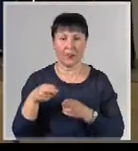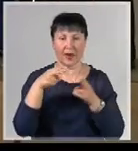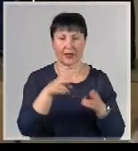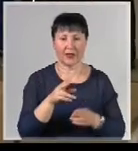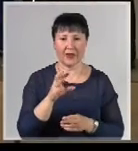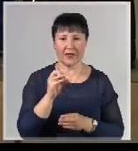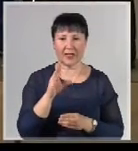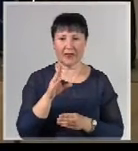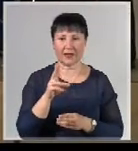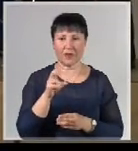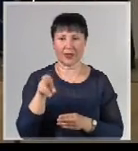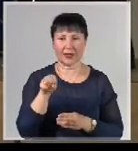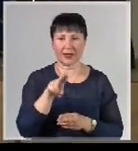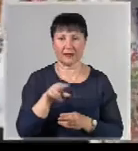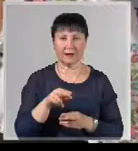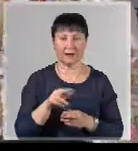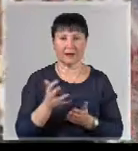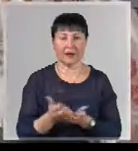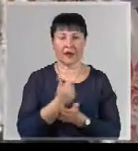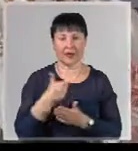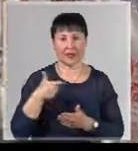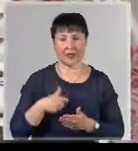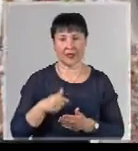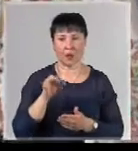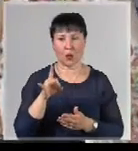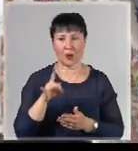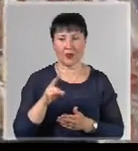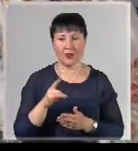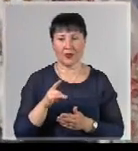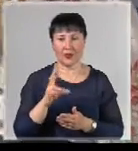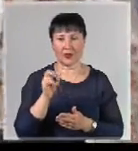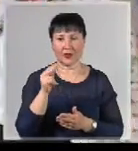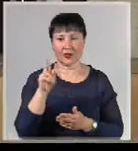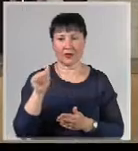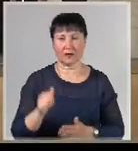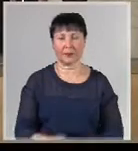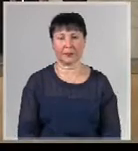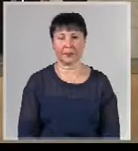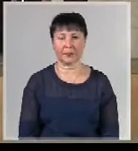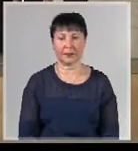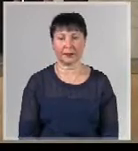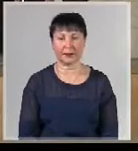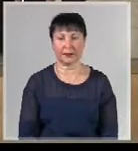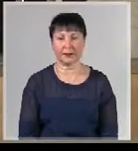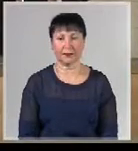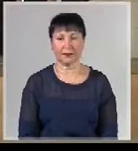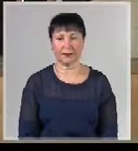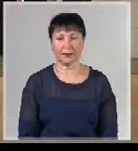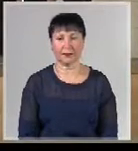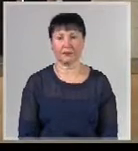Посад на всероссийский этап конкурса выиграл краснодарский хор «Казачка». Антон Балзовский, Валентина Щербакова, Алексей Попов, телекомпания «Краснодар».